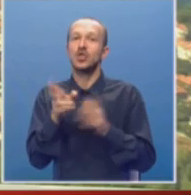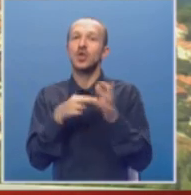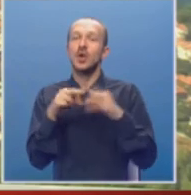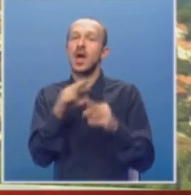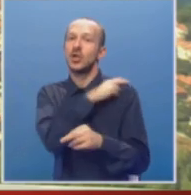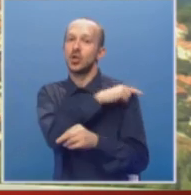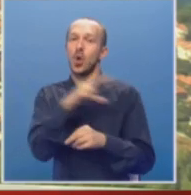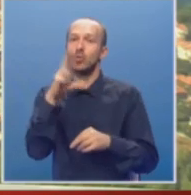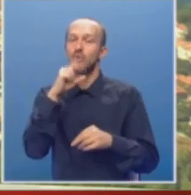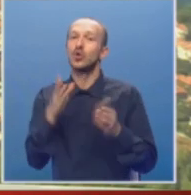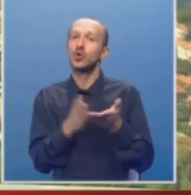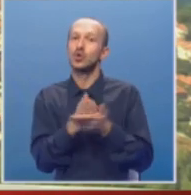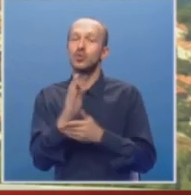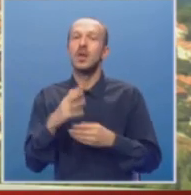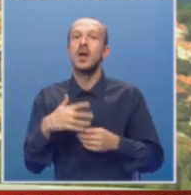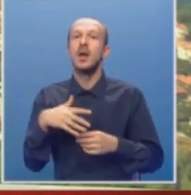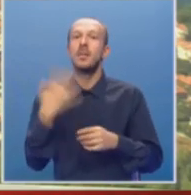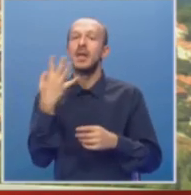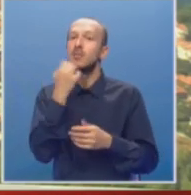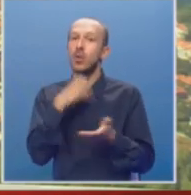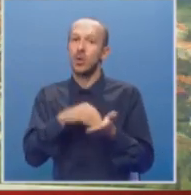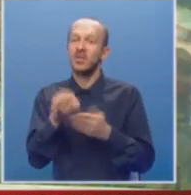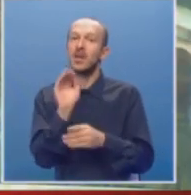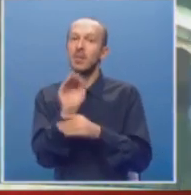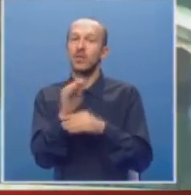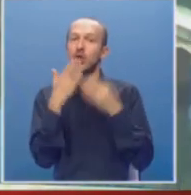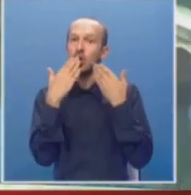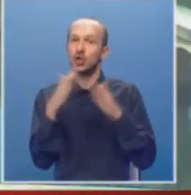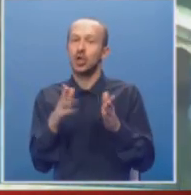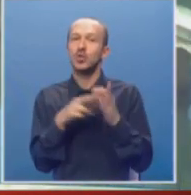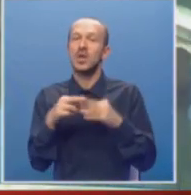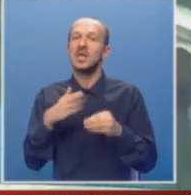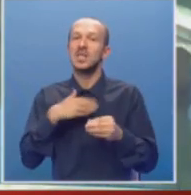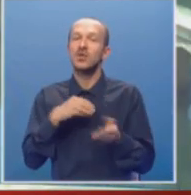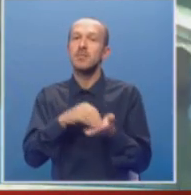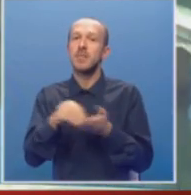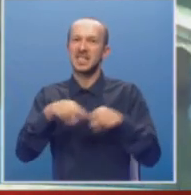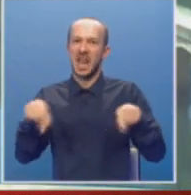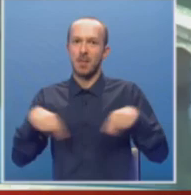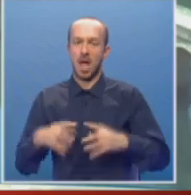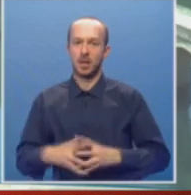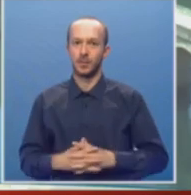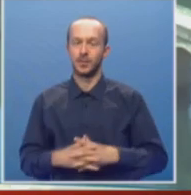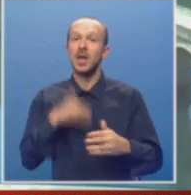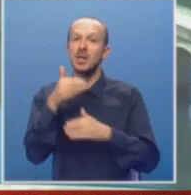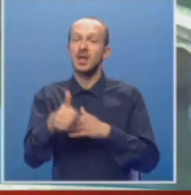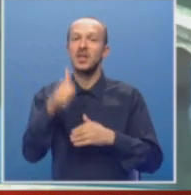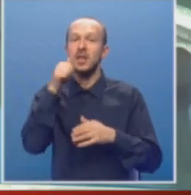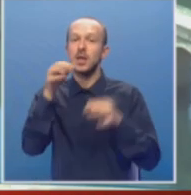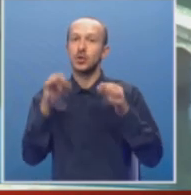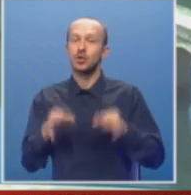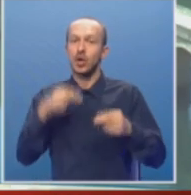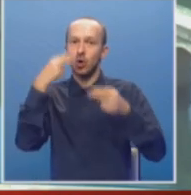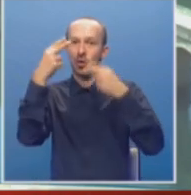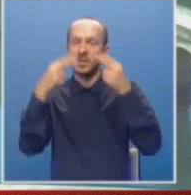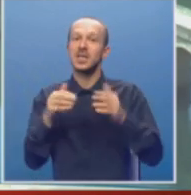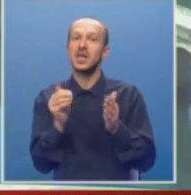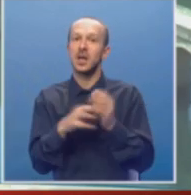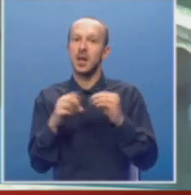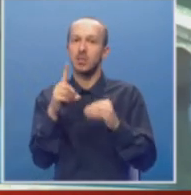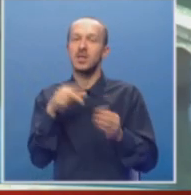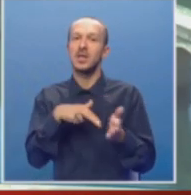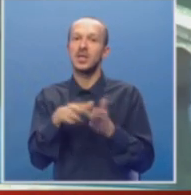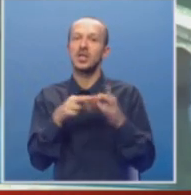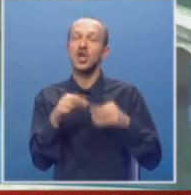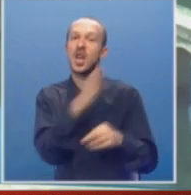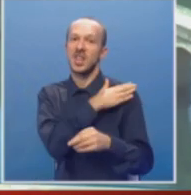nadležnoj opštinskoj službi pet poljoprivrednika prijavilo je štetu na svojim parcelama. Narednih dana stručna komisija trebalo bi da